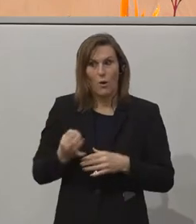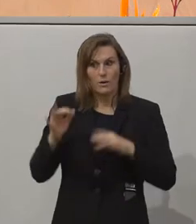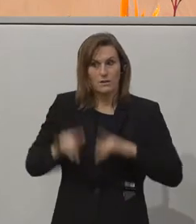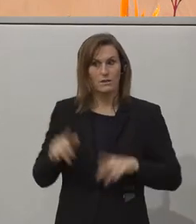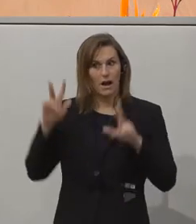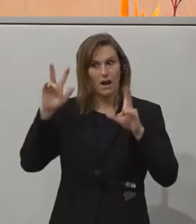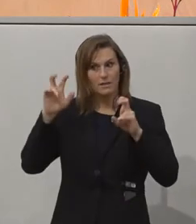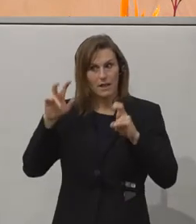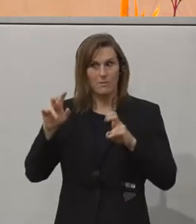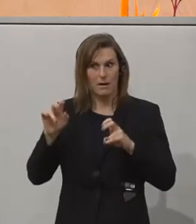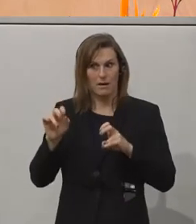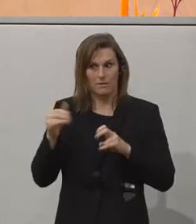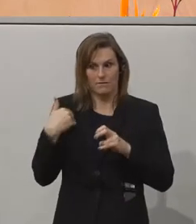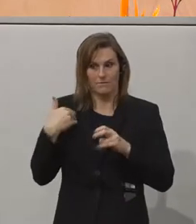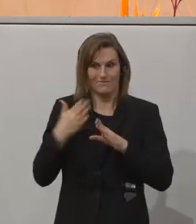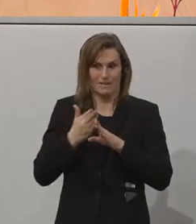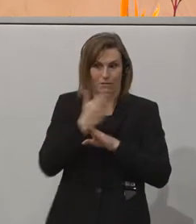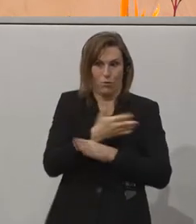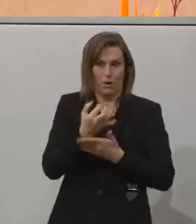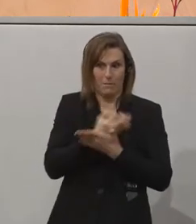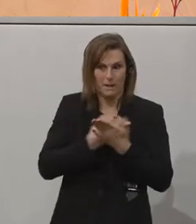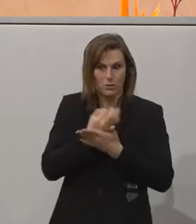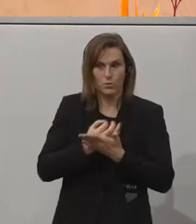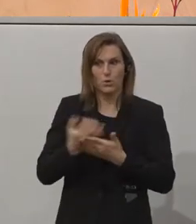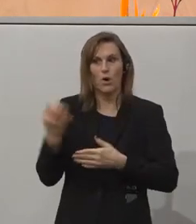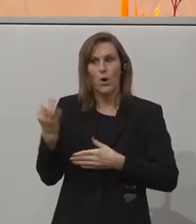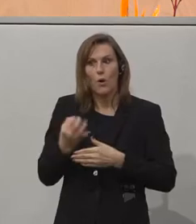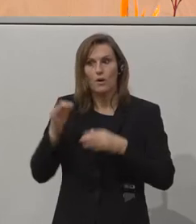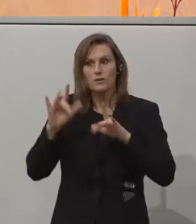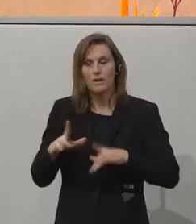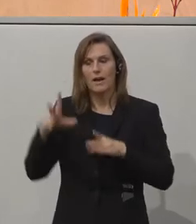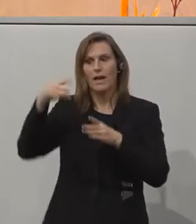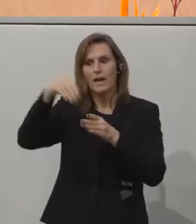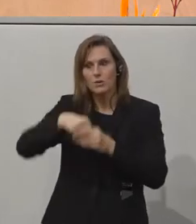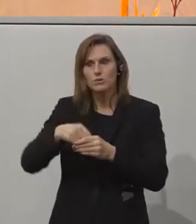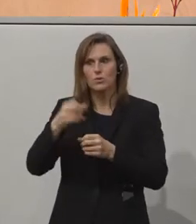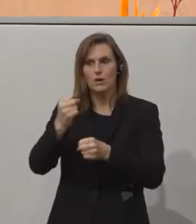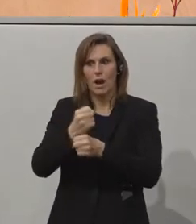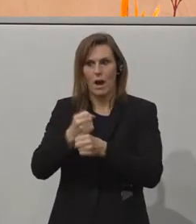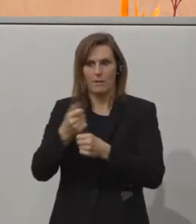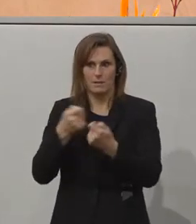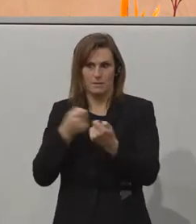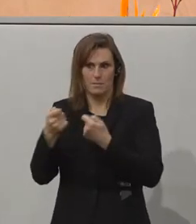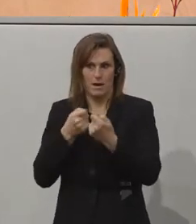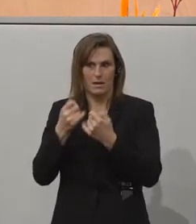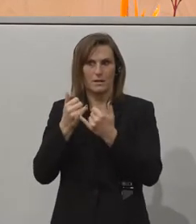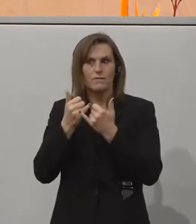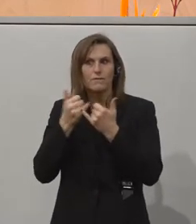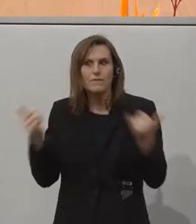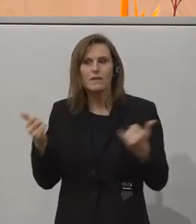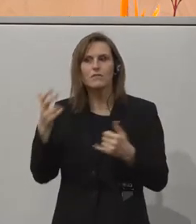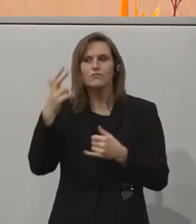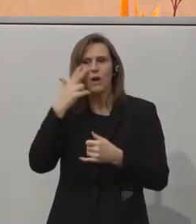vorher war es die Bildung, heute geht es darum, die Inklusion am Arbeitsmarkt dementsprechend